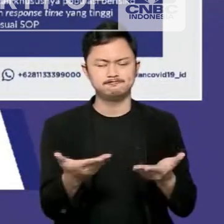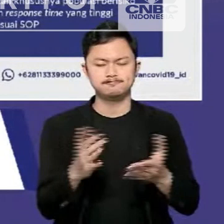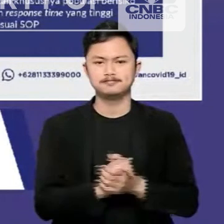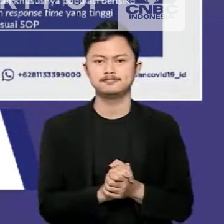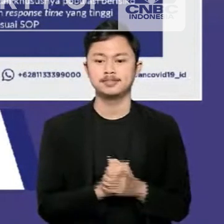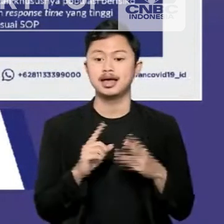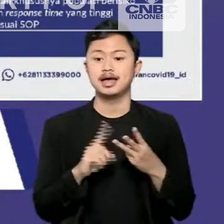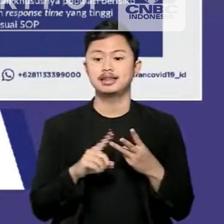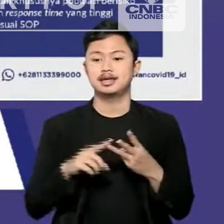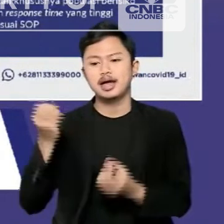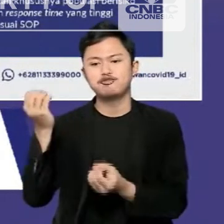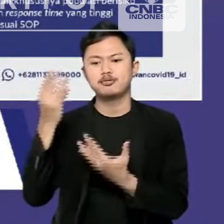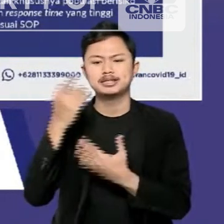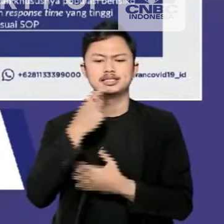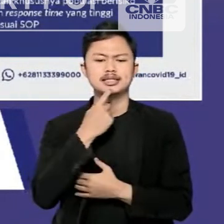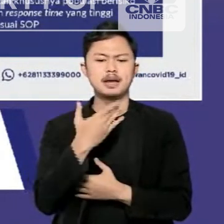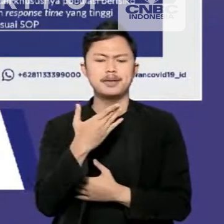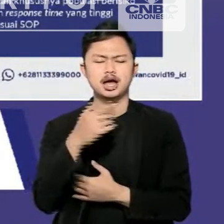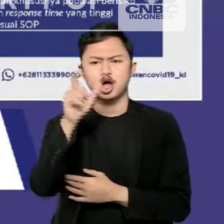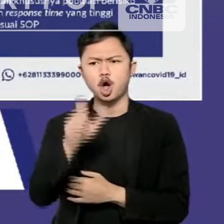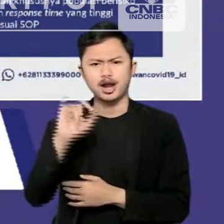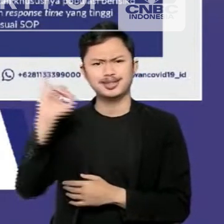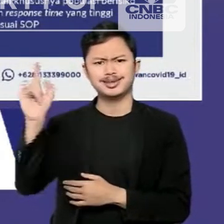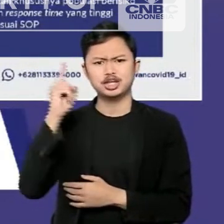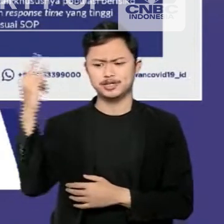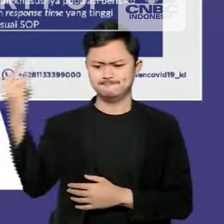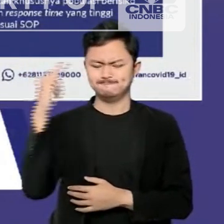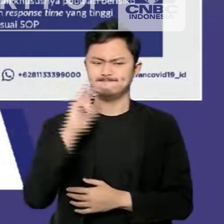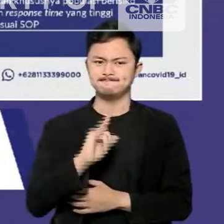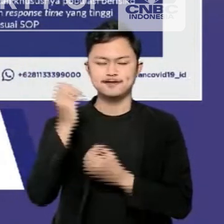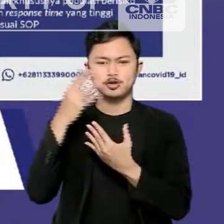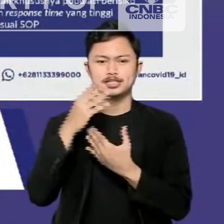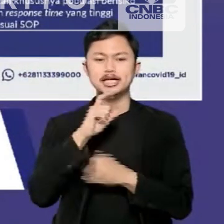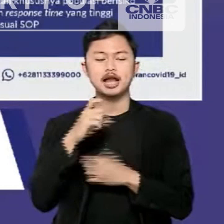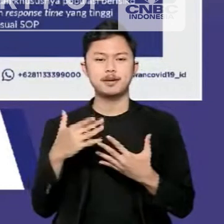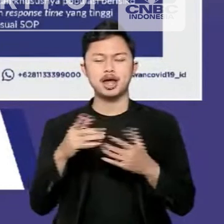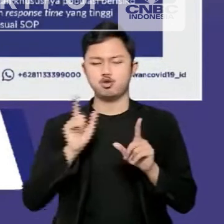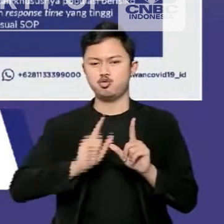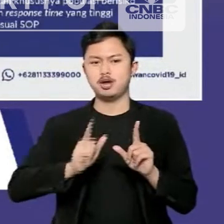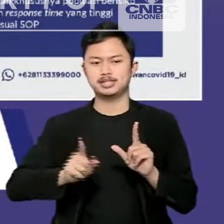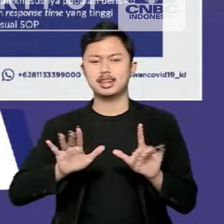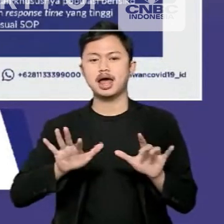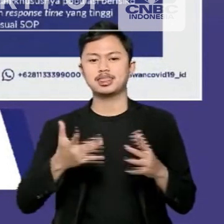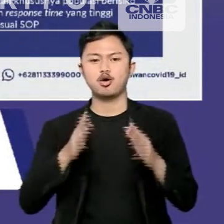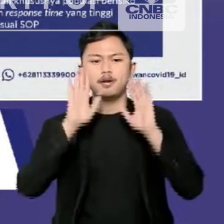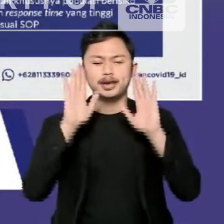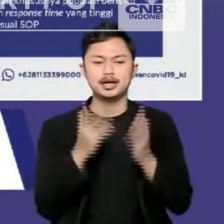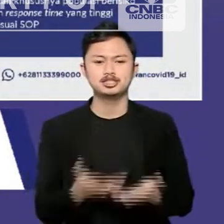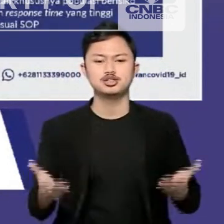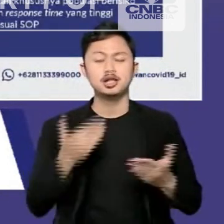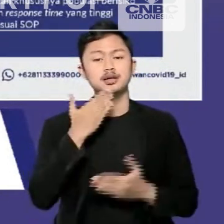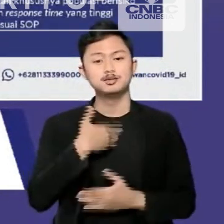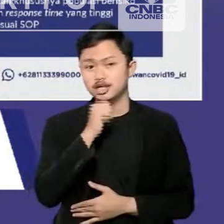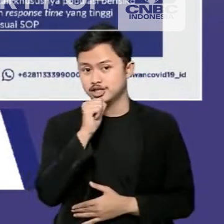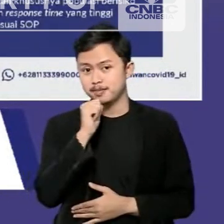adalah penyediaan informasi seputar kedatangan pelaku perjalanan internasional melalui berbagai website dan sosial media milik